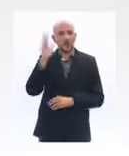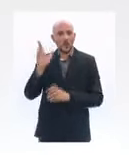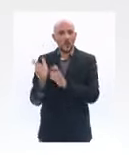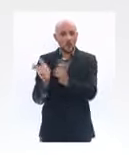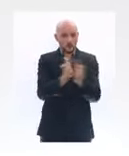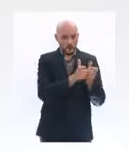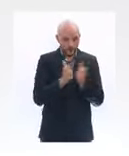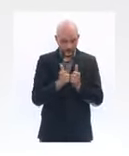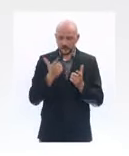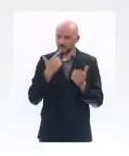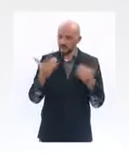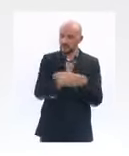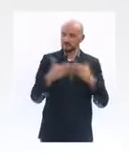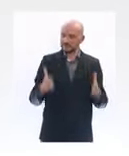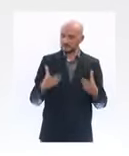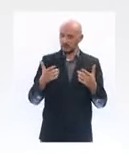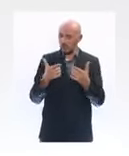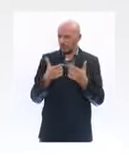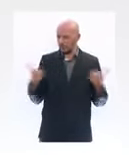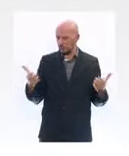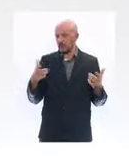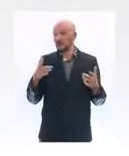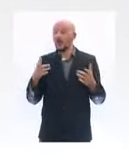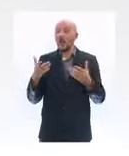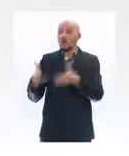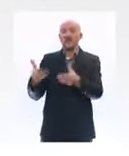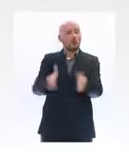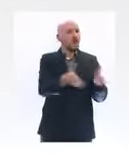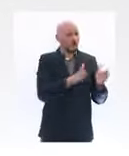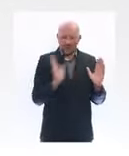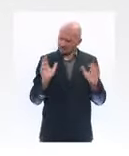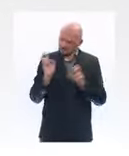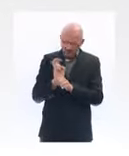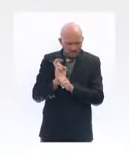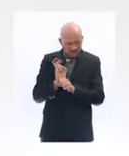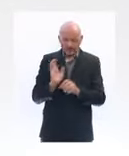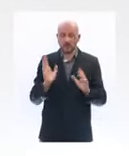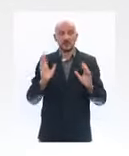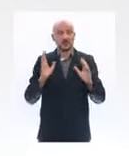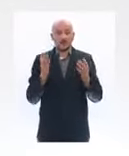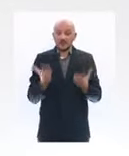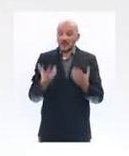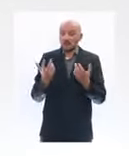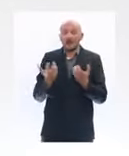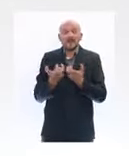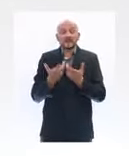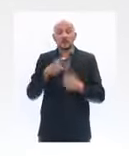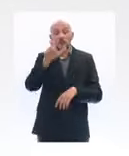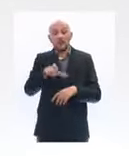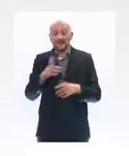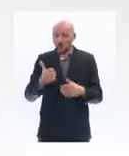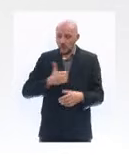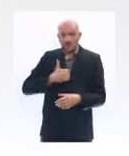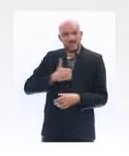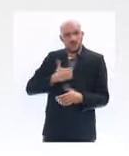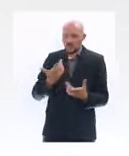confondus, qui restent ouvertes, mais qui sont évidemment impactées par le confinement. Premier, un indépendant qui aujourd'hui a moins de clients,